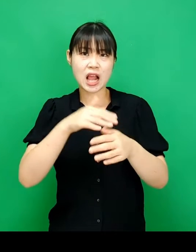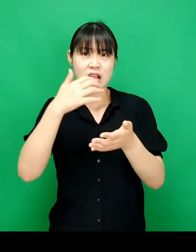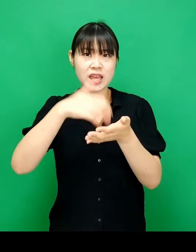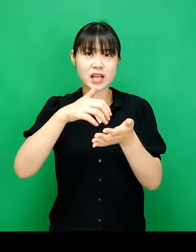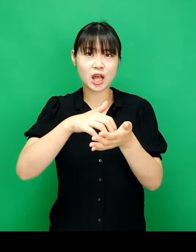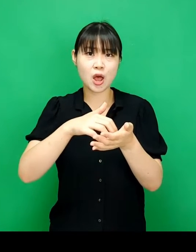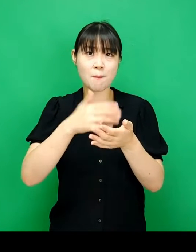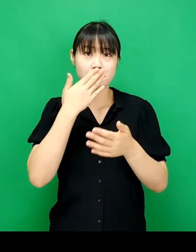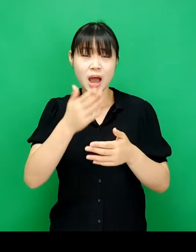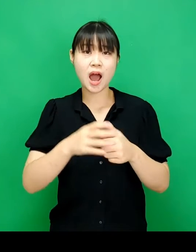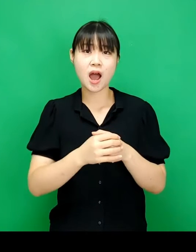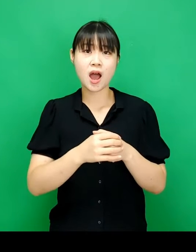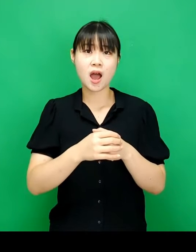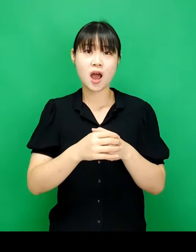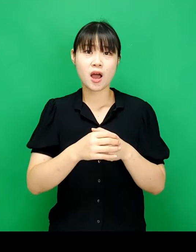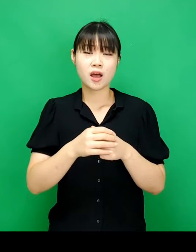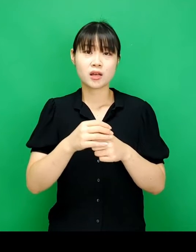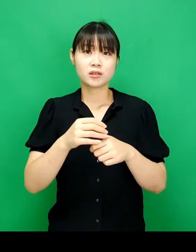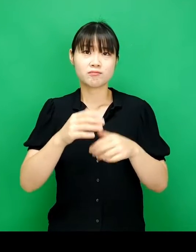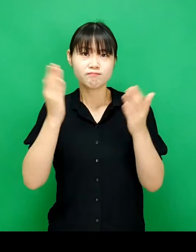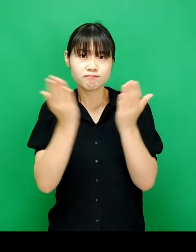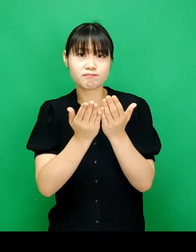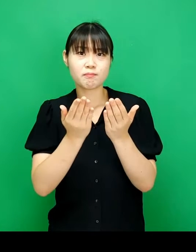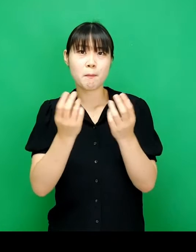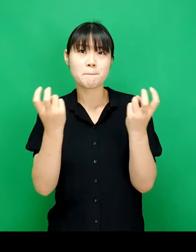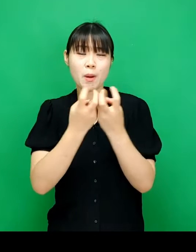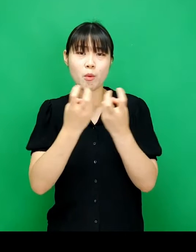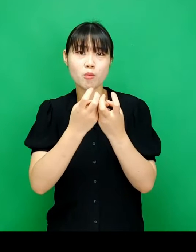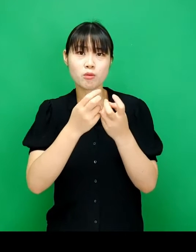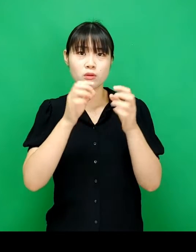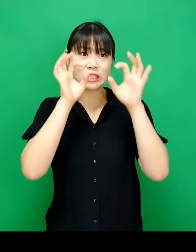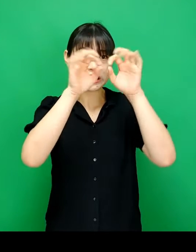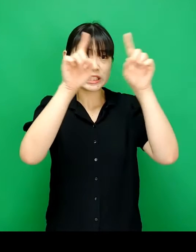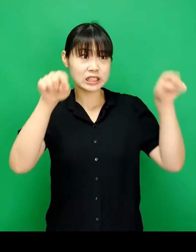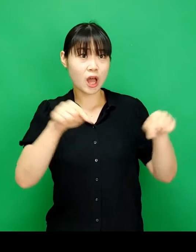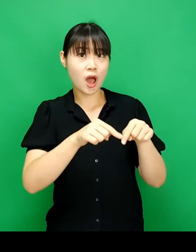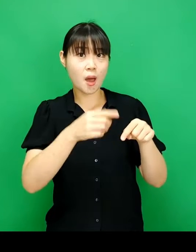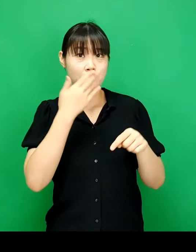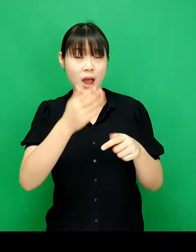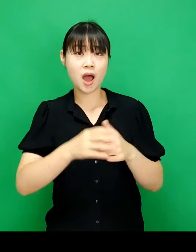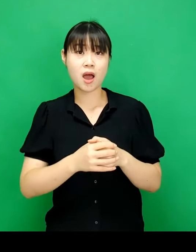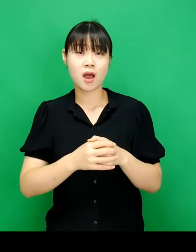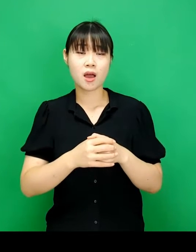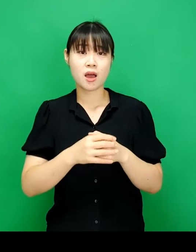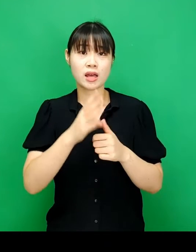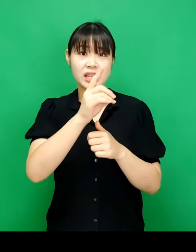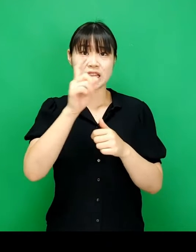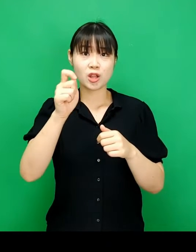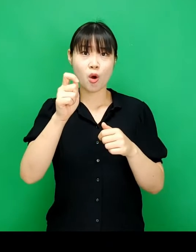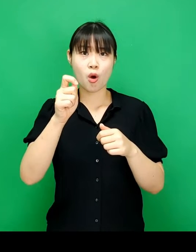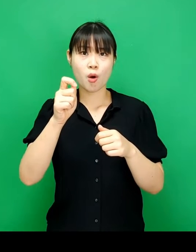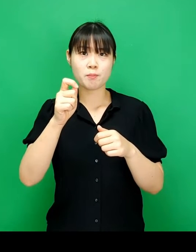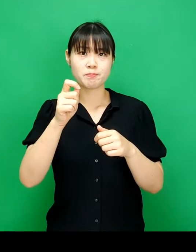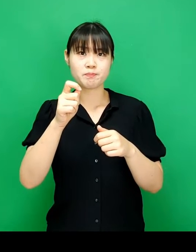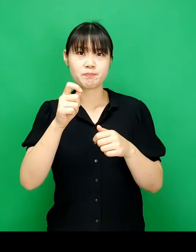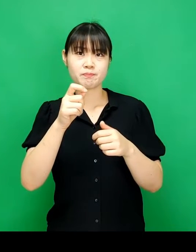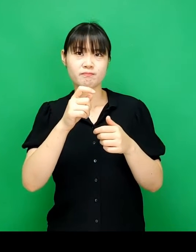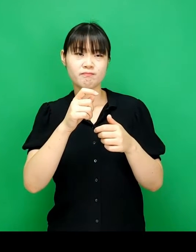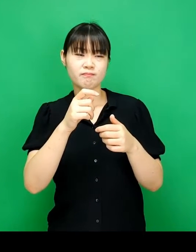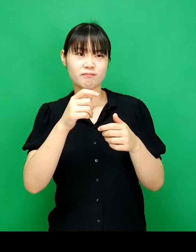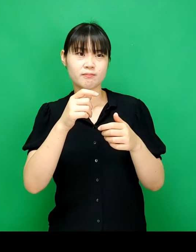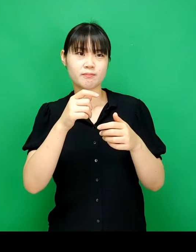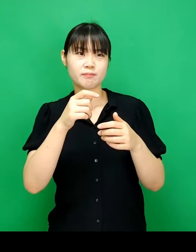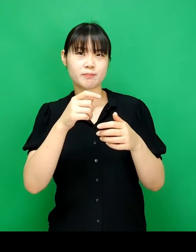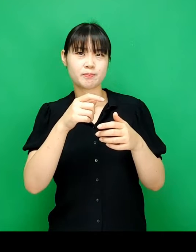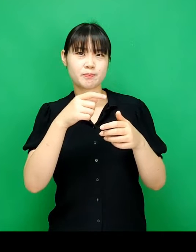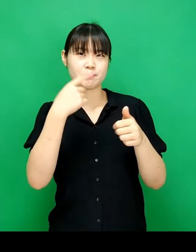방법으로 계산할 수 있는가 적절한 방법으로 시각화할 수 있는가 다시 말해 데이터를